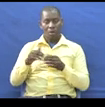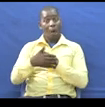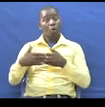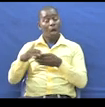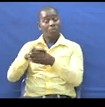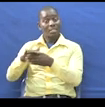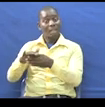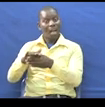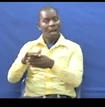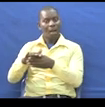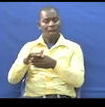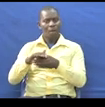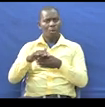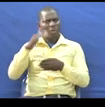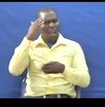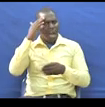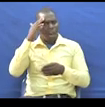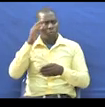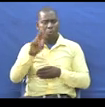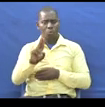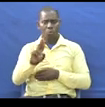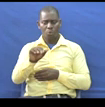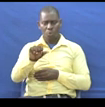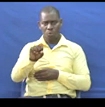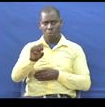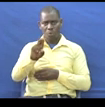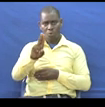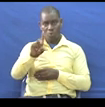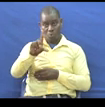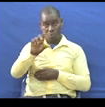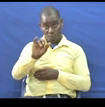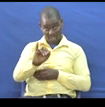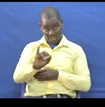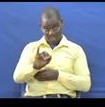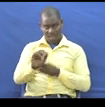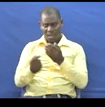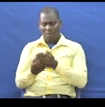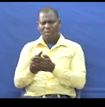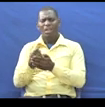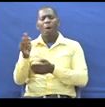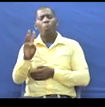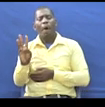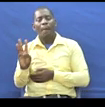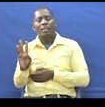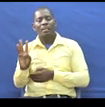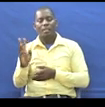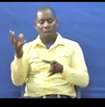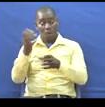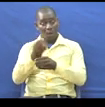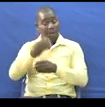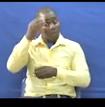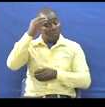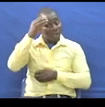Utakuta Pia Kujua Usuli Wa Matini Chanzi Namana Mwanzo Matini Chanzi Hile Mitokea Wapi Utapata Pia Kumbiwa